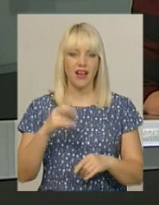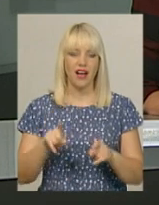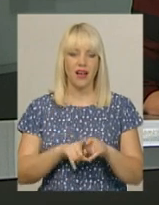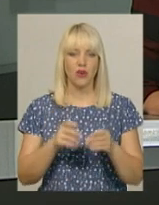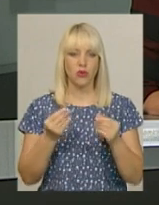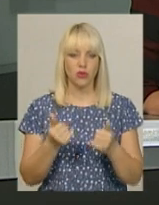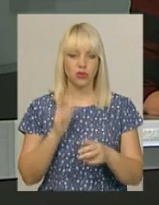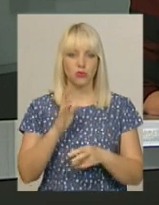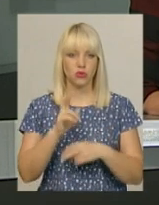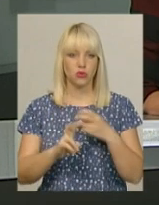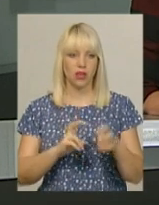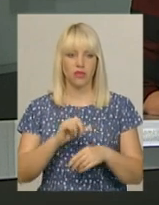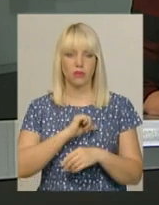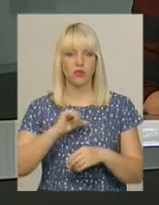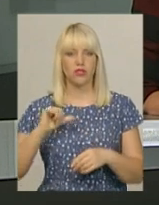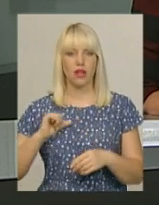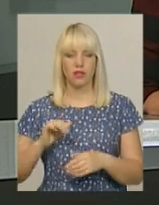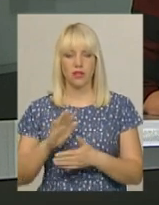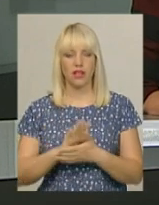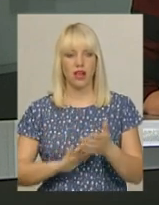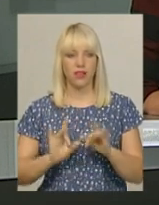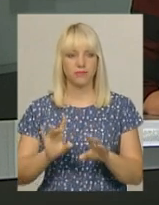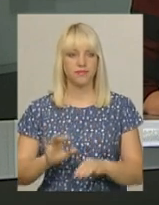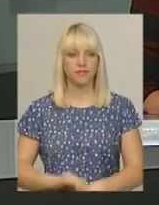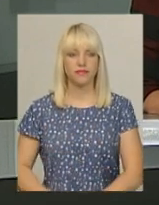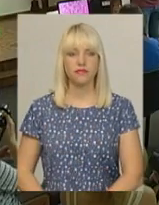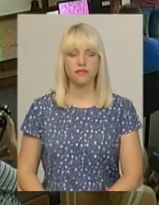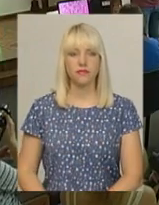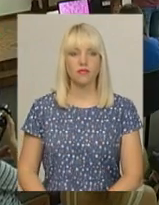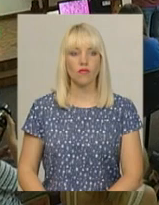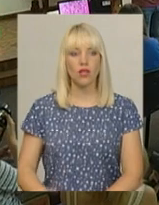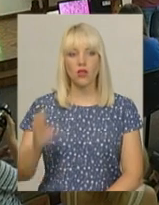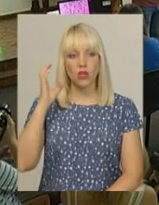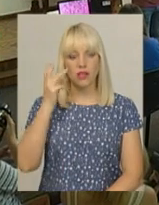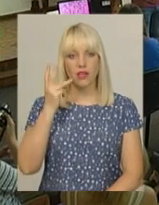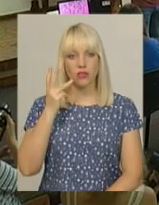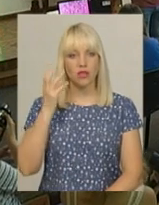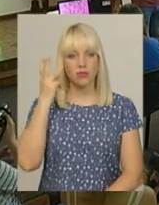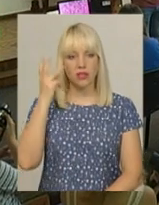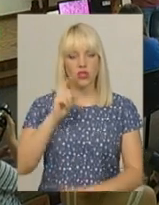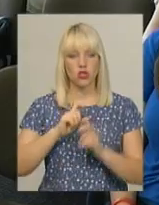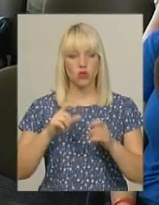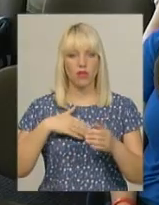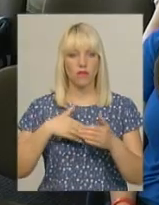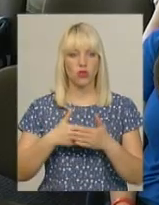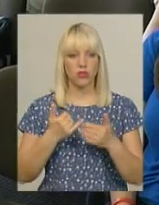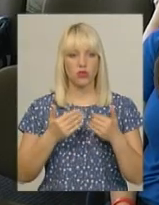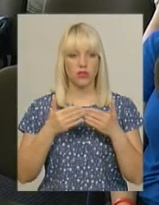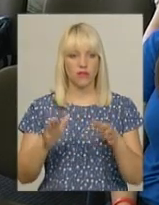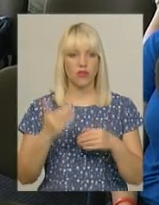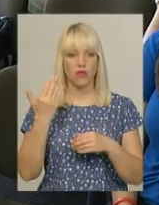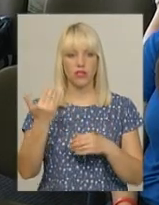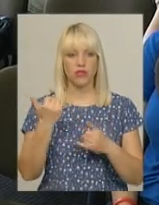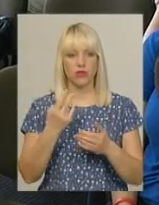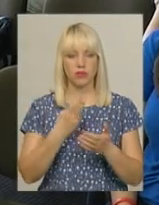випускники шукатимуть самі. Далі Тетяна Ворожцова. Слухачів 3-ї Хмельницької школи волонтерів випуск. Сьогодні вони